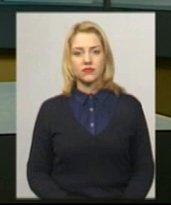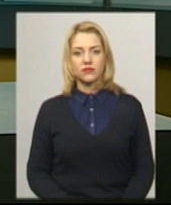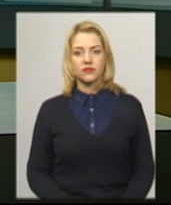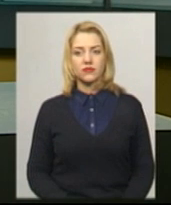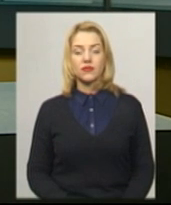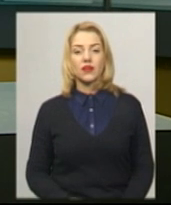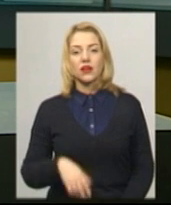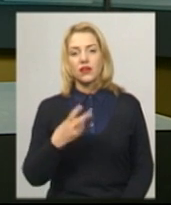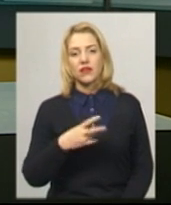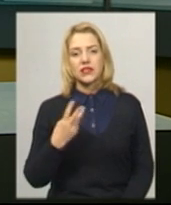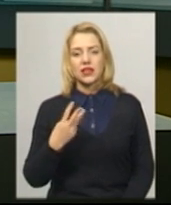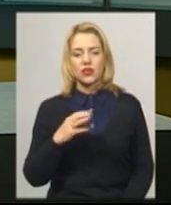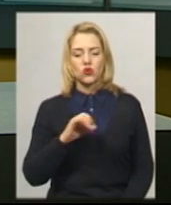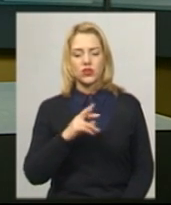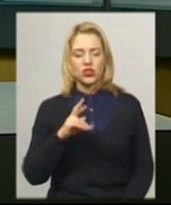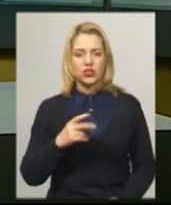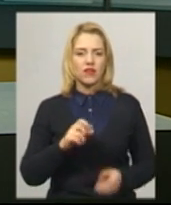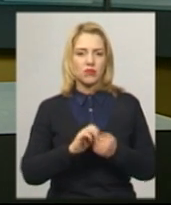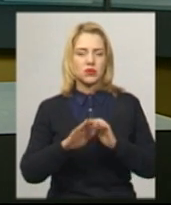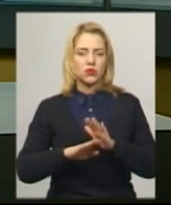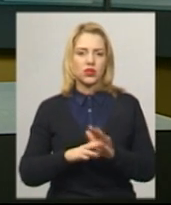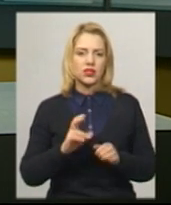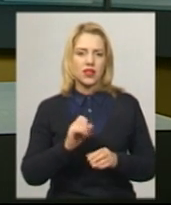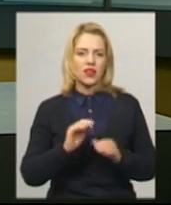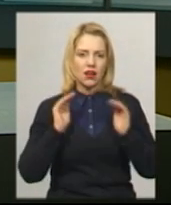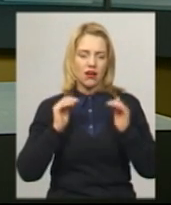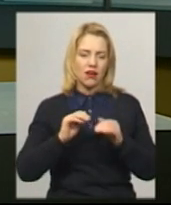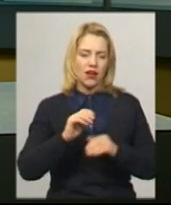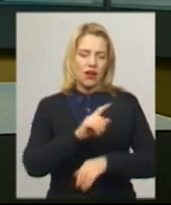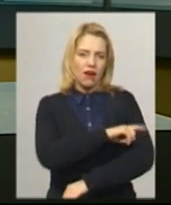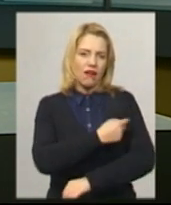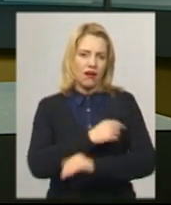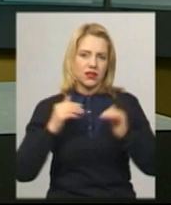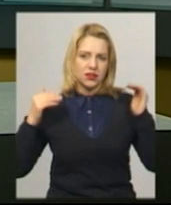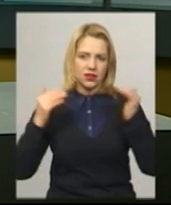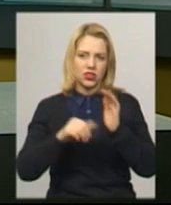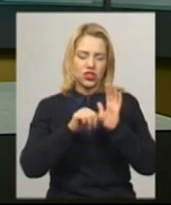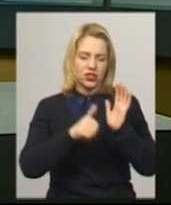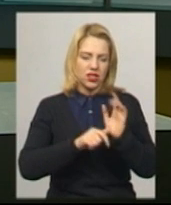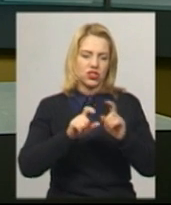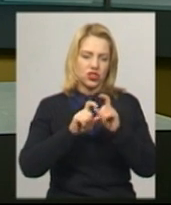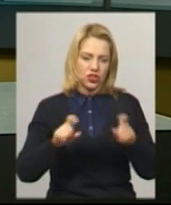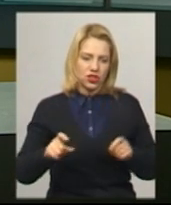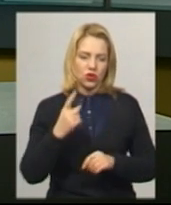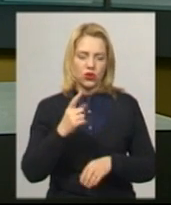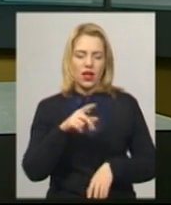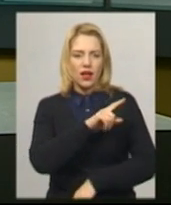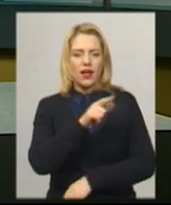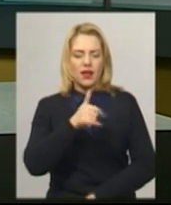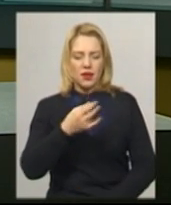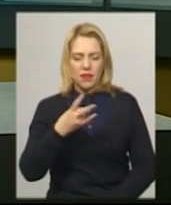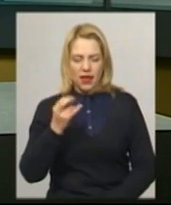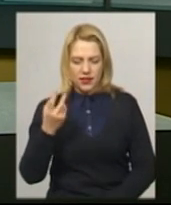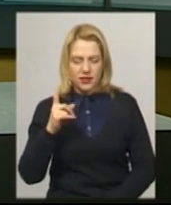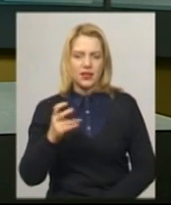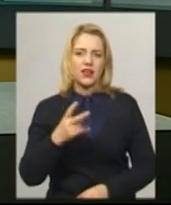З 23 січня у Кам'янці-Подільському на карантин закриють 16 шкіл, одну гімназію та 4 позашкільні заклади. Про